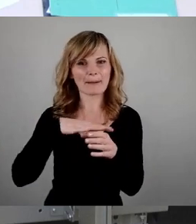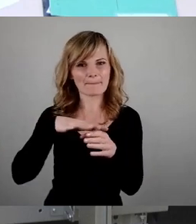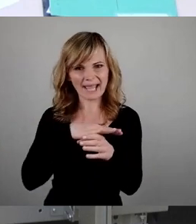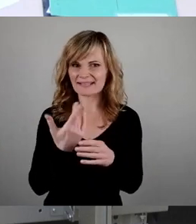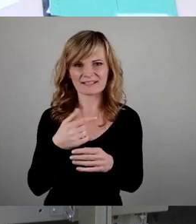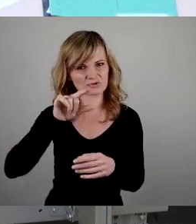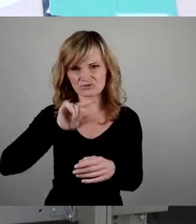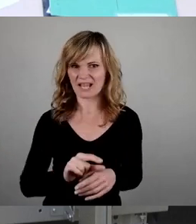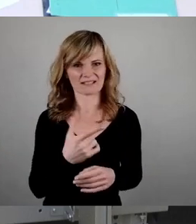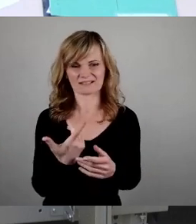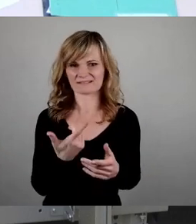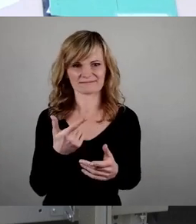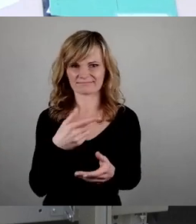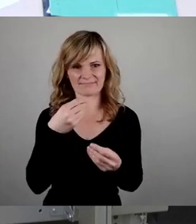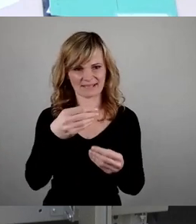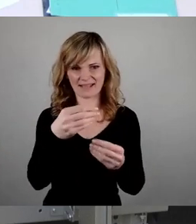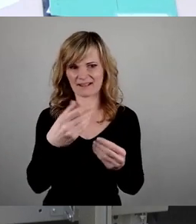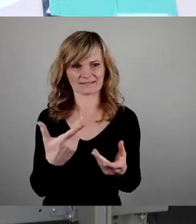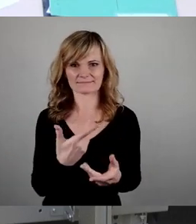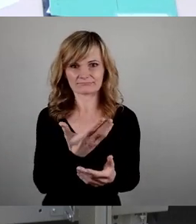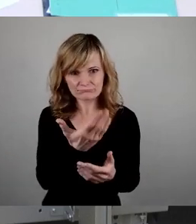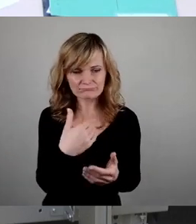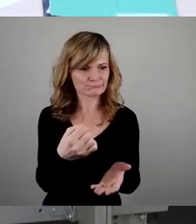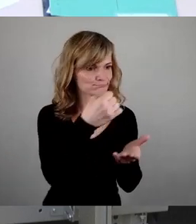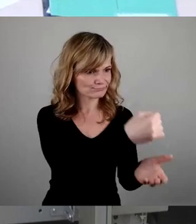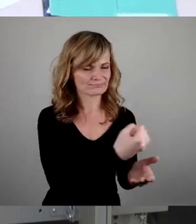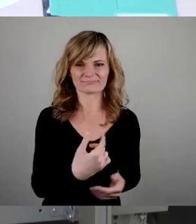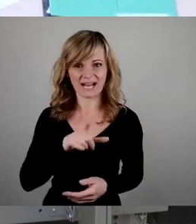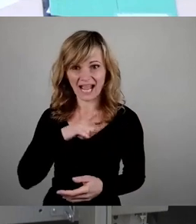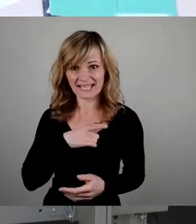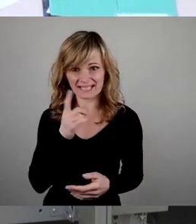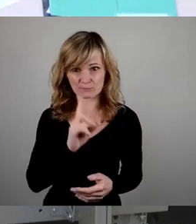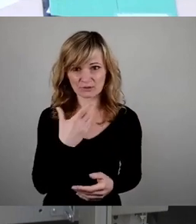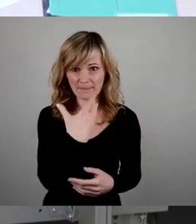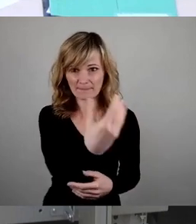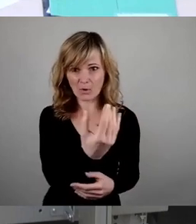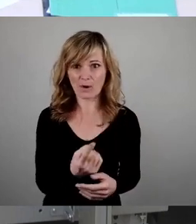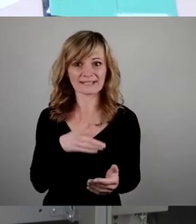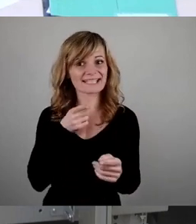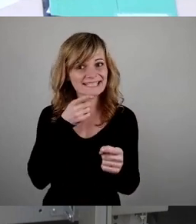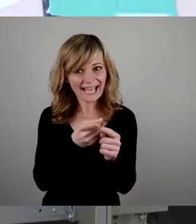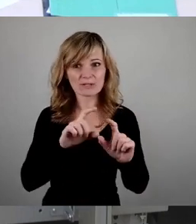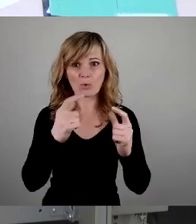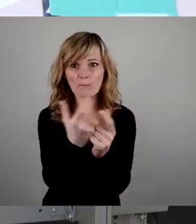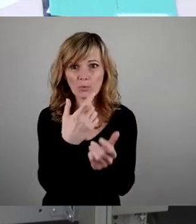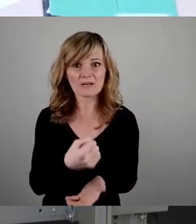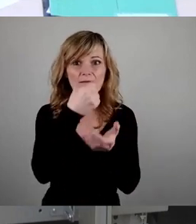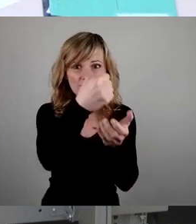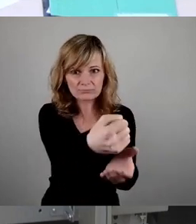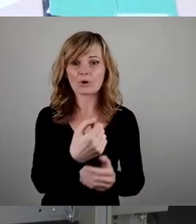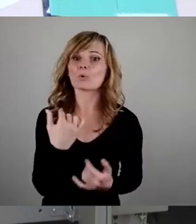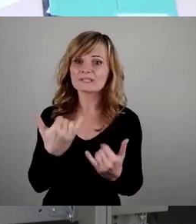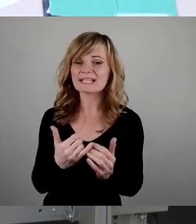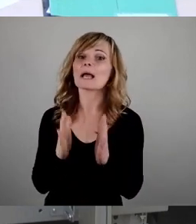ausgestattet sind mit den Mitteln, die ihnen ohnehin zugehört, nämlich direkt in die Kommunen. Und jetzt muss man natürlich wieder betteln über irgendetwas, was wir